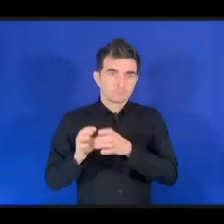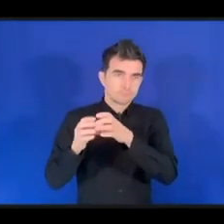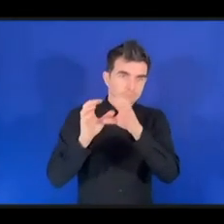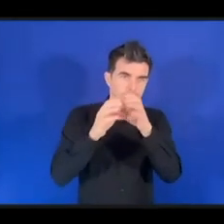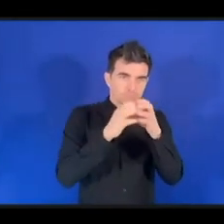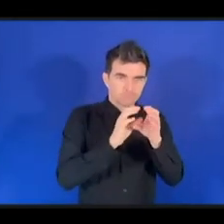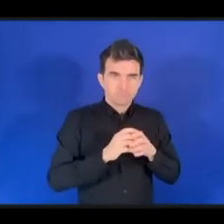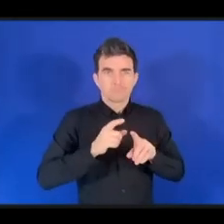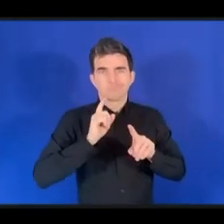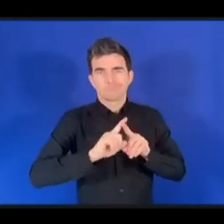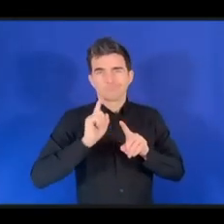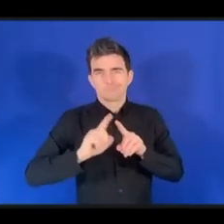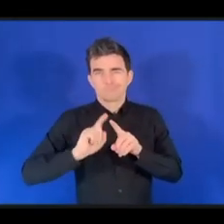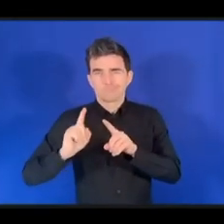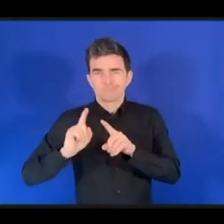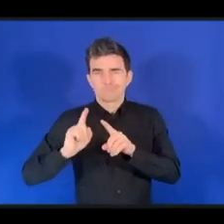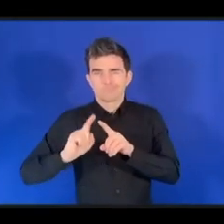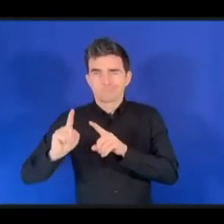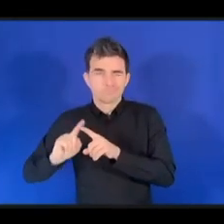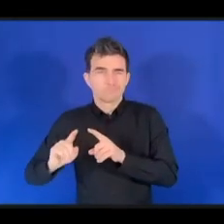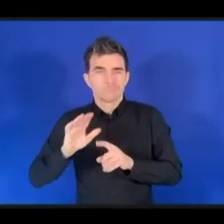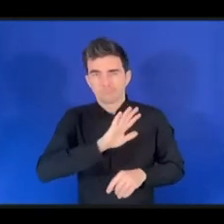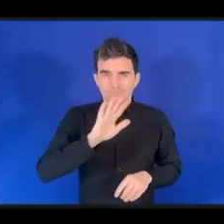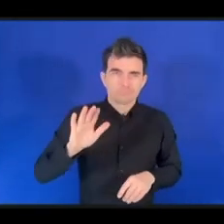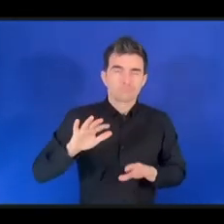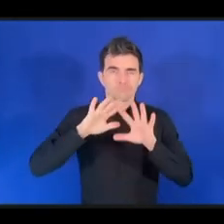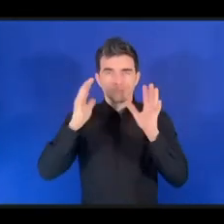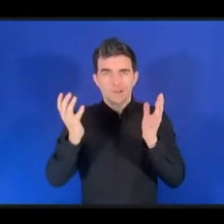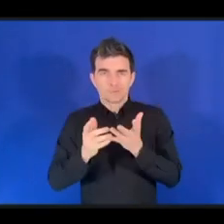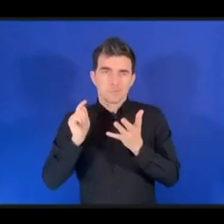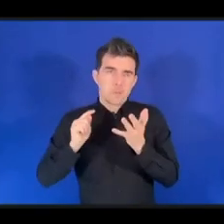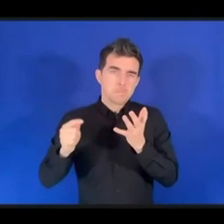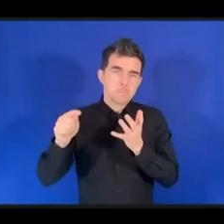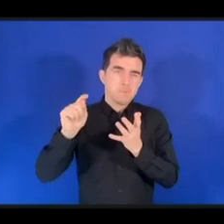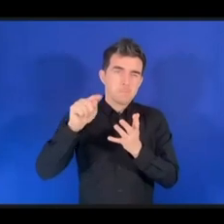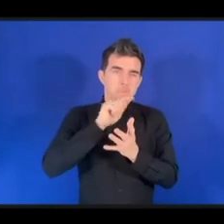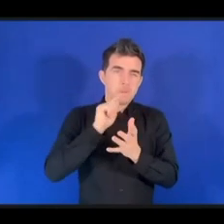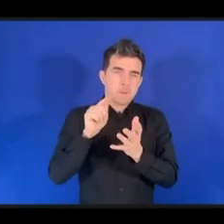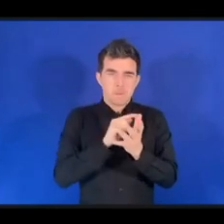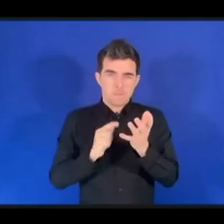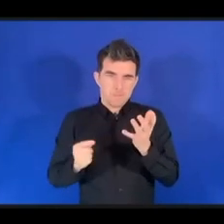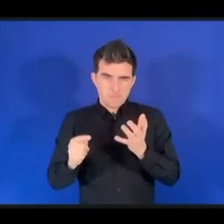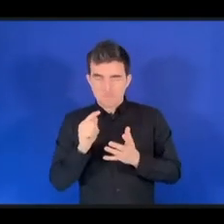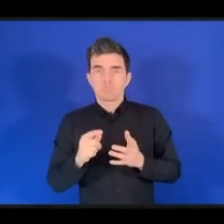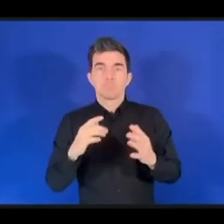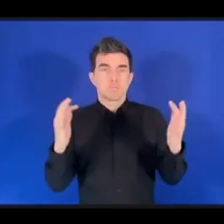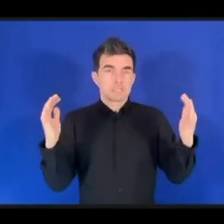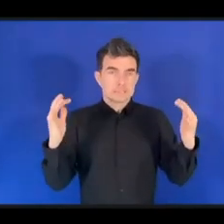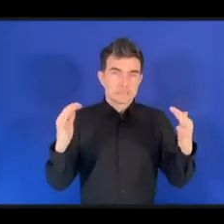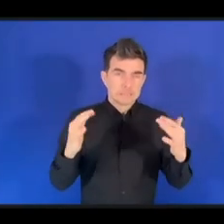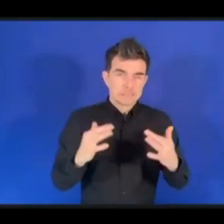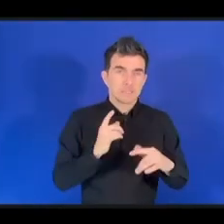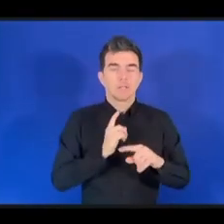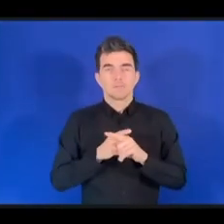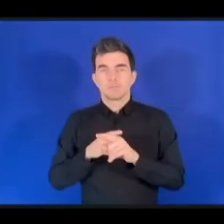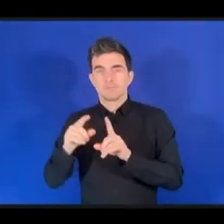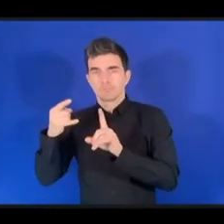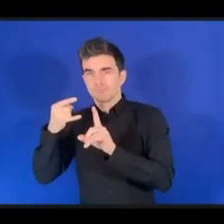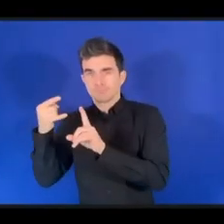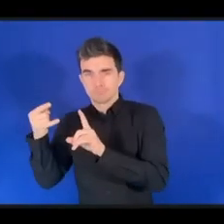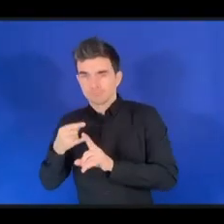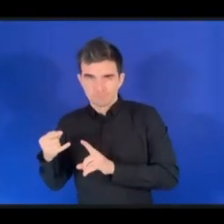как здесь, так и в удаленном режиме. приняли участие в